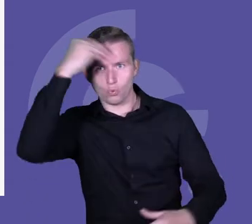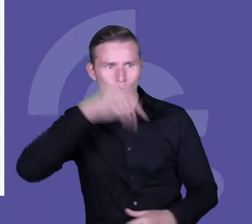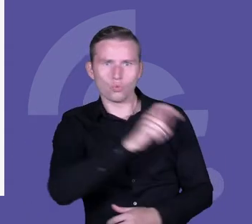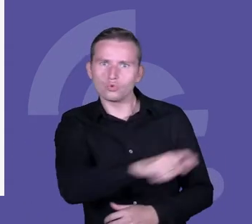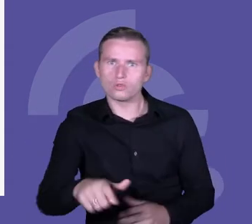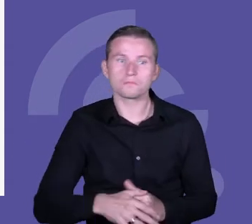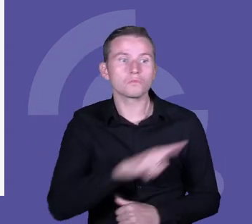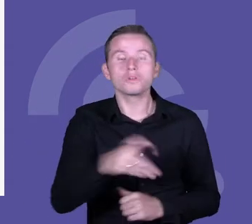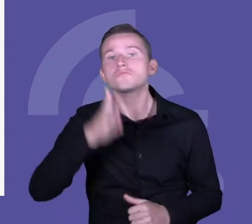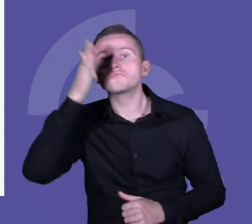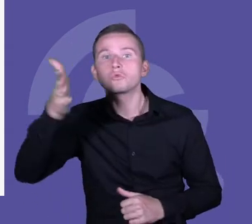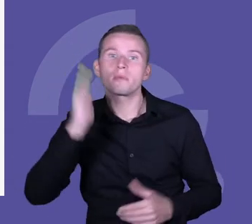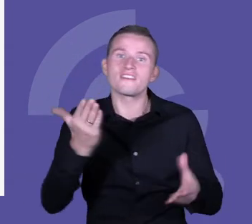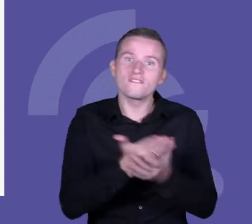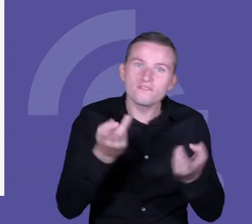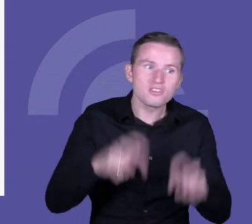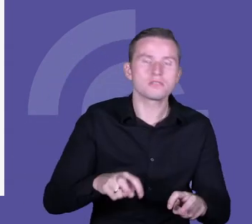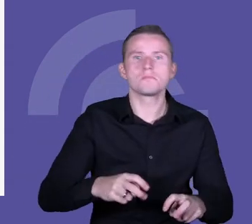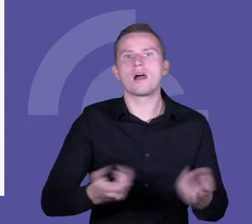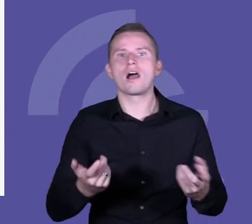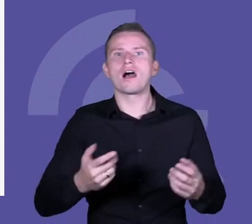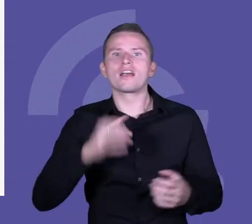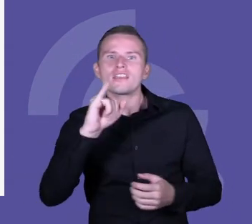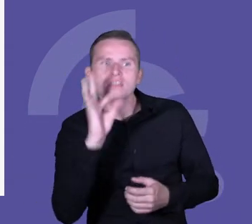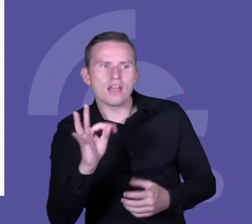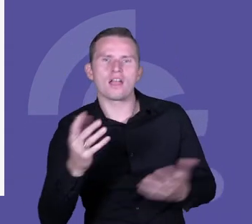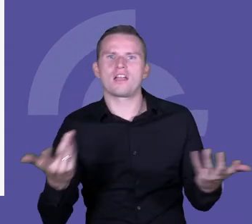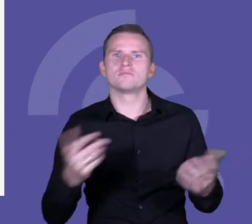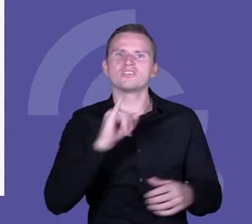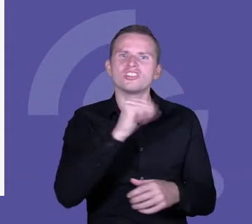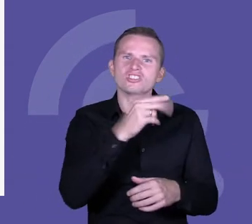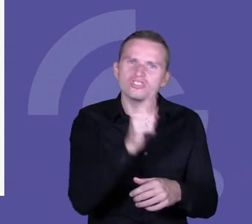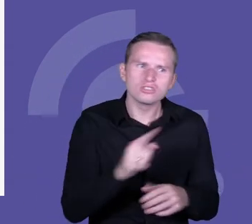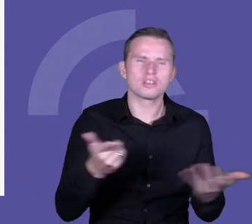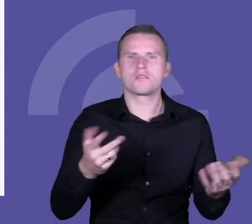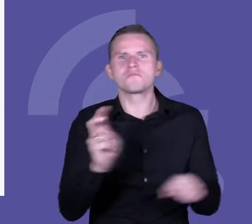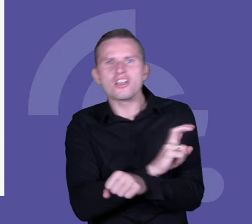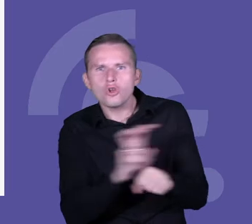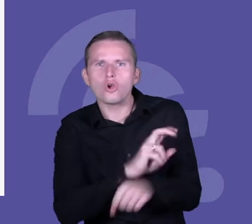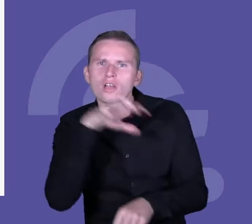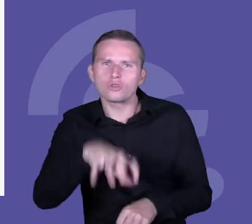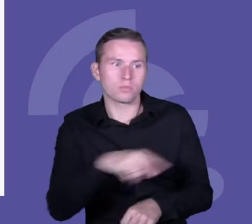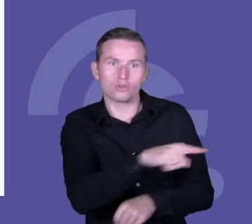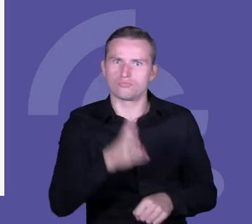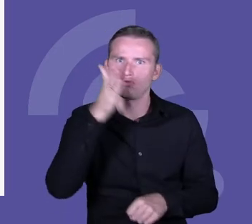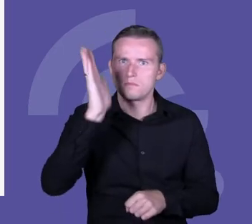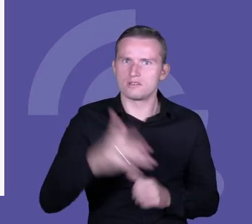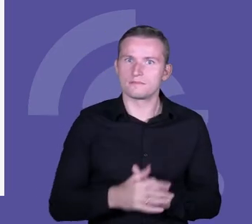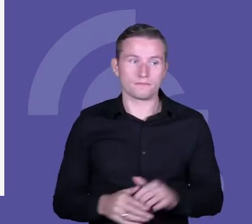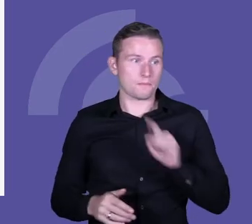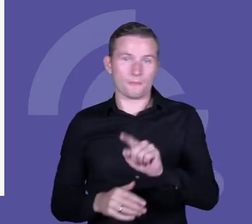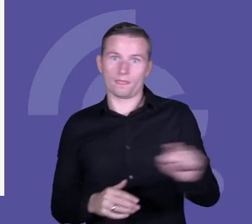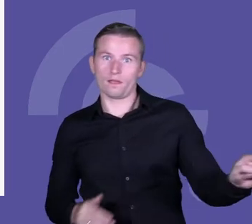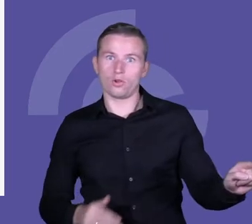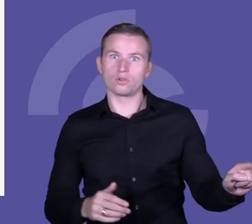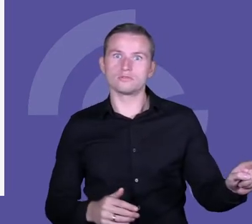przyszli przedsiębiorcy, informatycy, inżynierowie, ludzie od technologii i wszyscy wiemy, że oni tacy muszą być, żeby choćby tworzyć te wszystkie rzeczy,